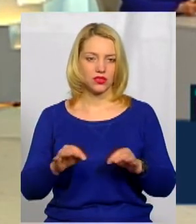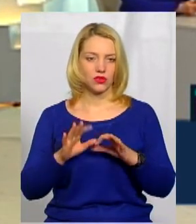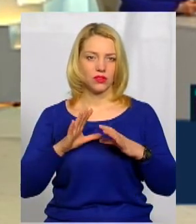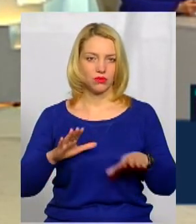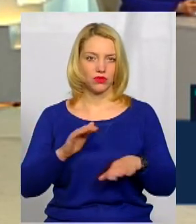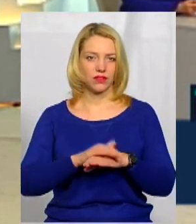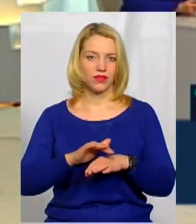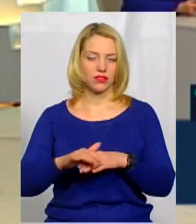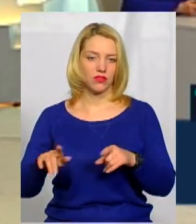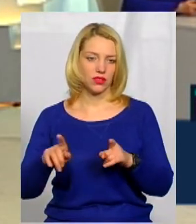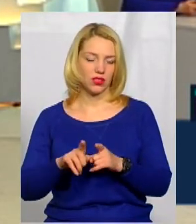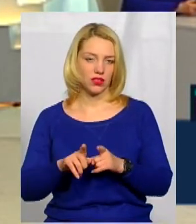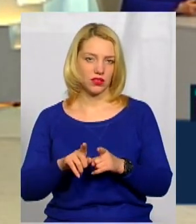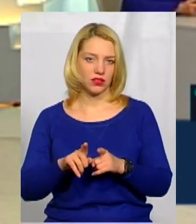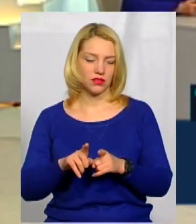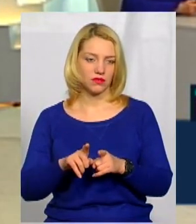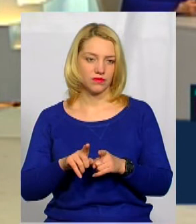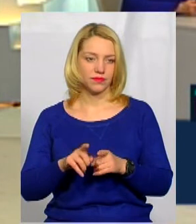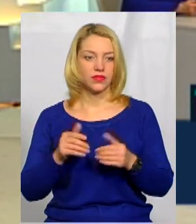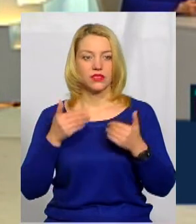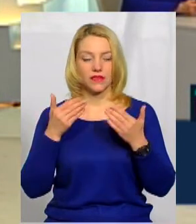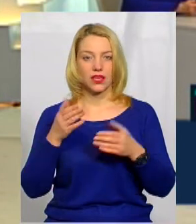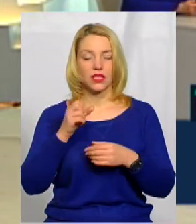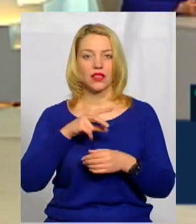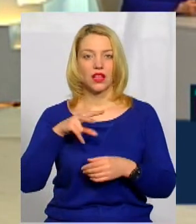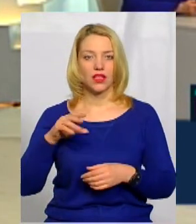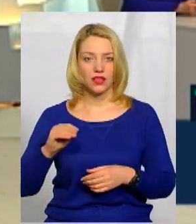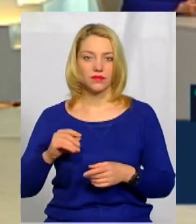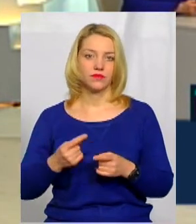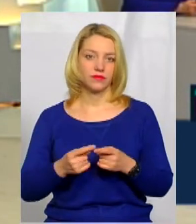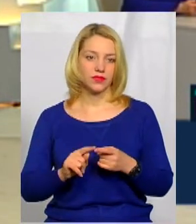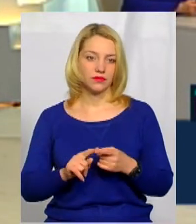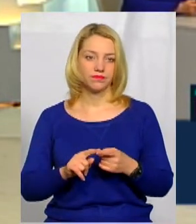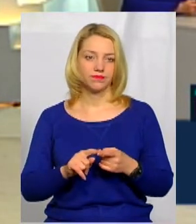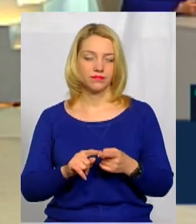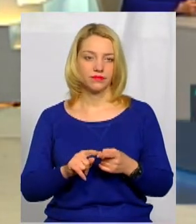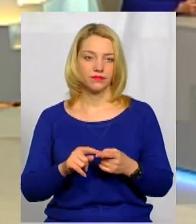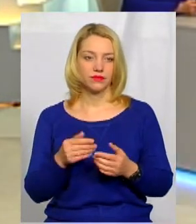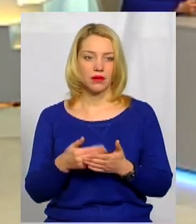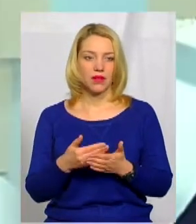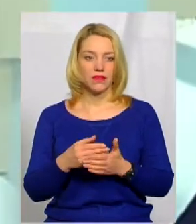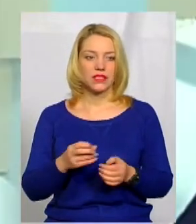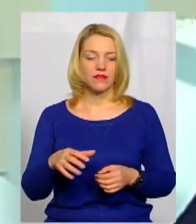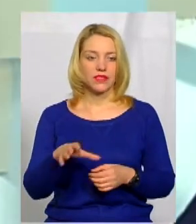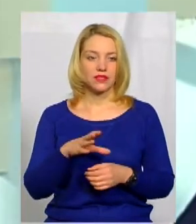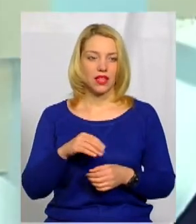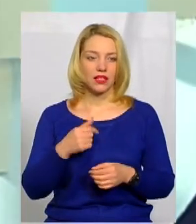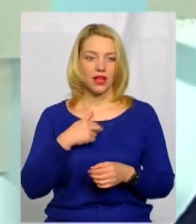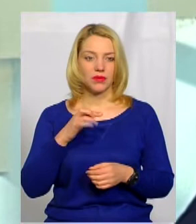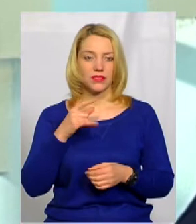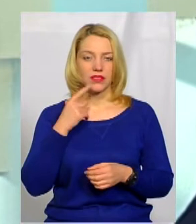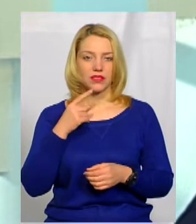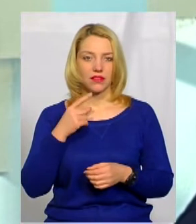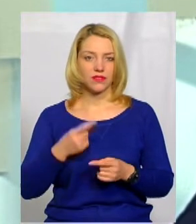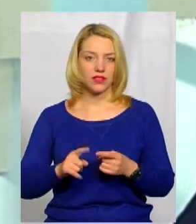ніколи зафіксовано таких звернень, але це перш за все, я би